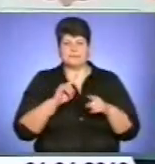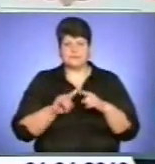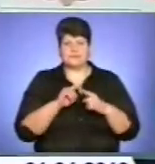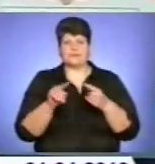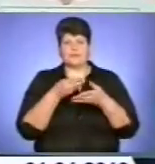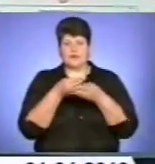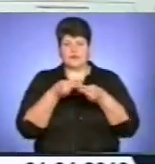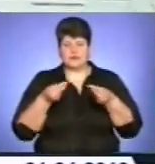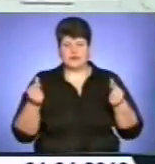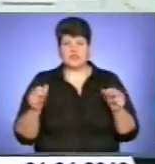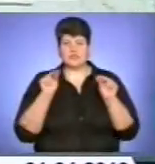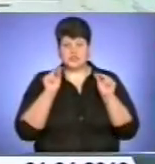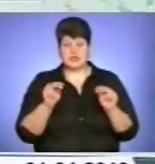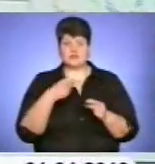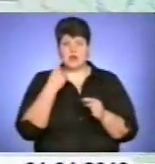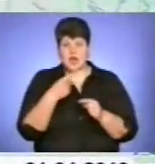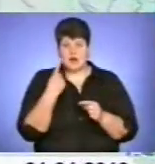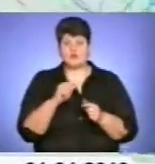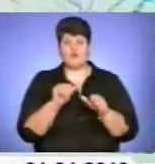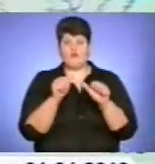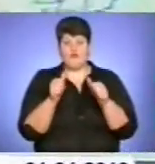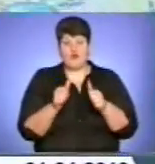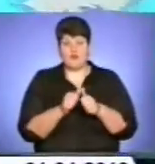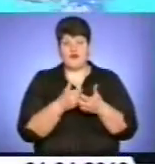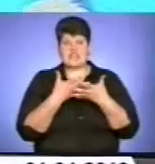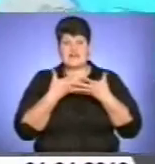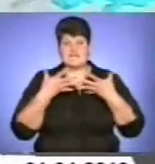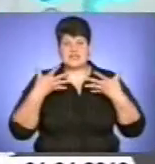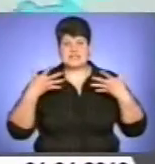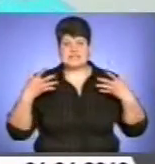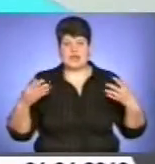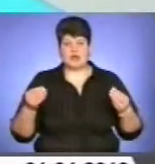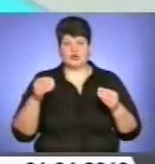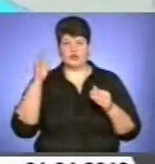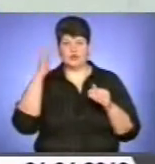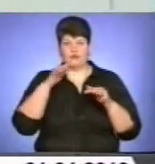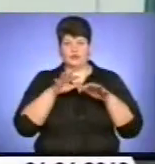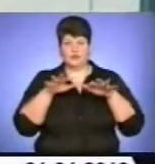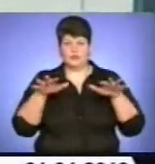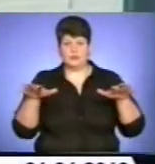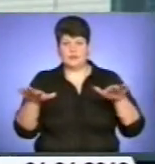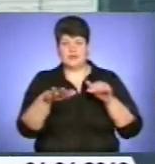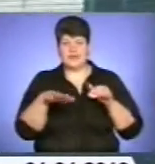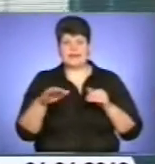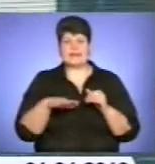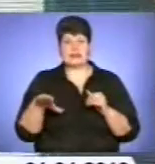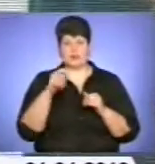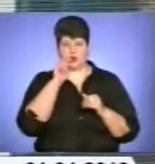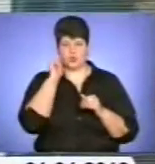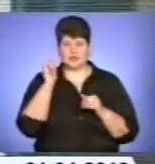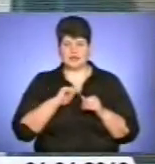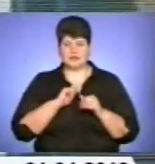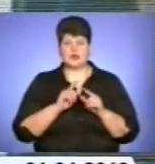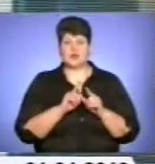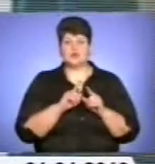танення і формування весняного водопілля на території України. Олександр